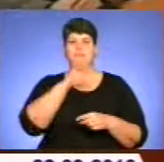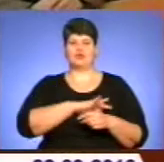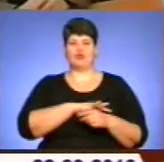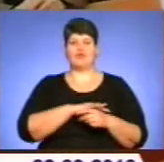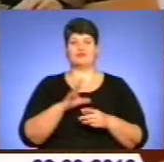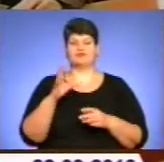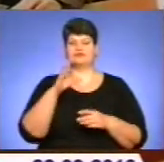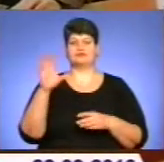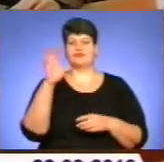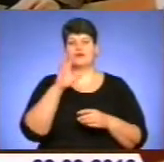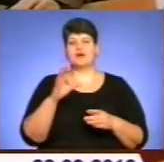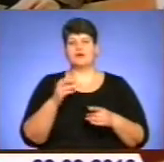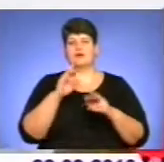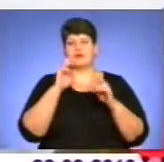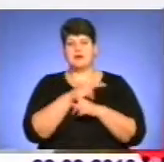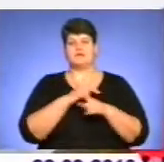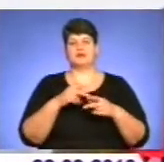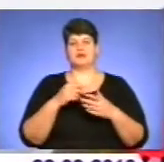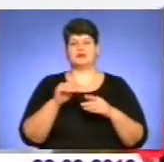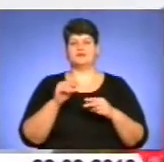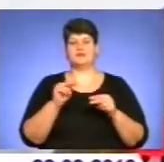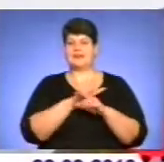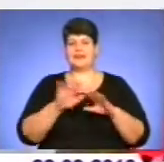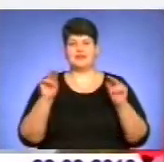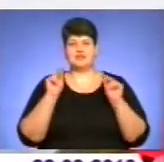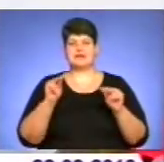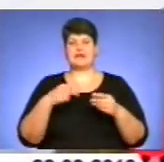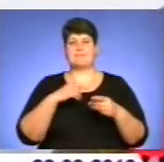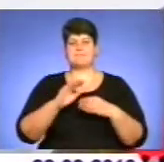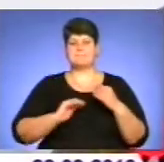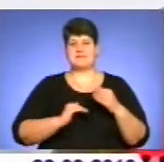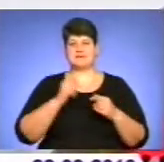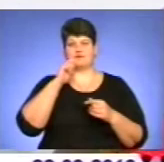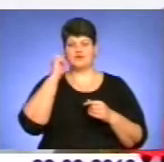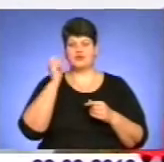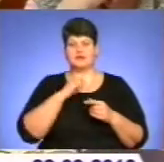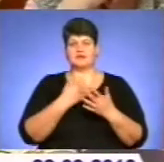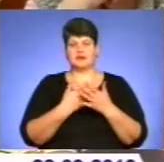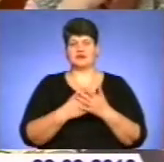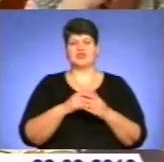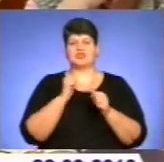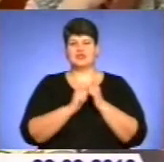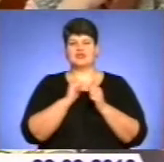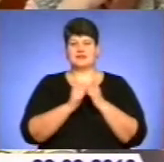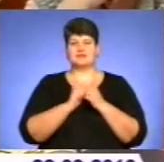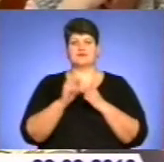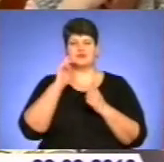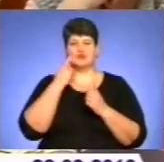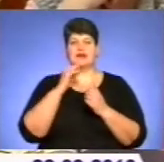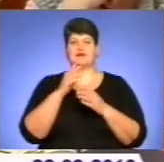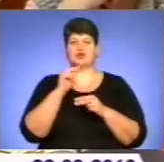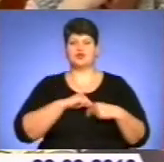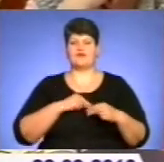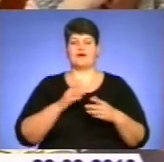у світі, а Україна – один із найбільших постачальників такого своєрідного живого товару. Прикметно, найчастіше у трудове та сексуальне рабство